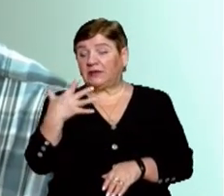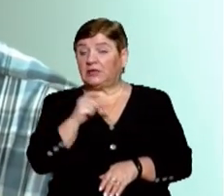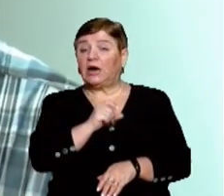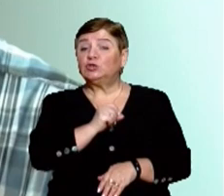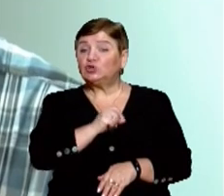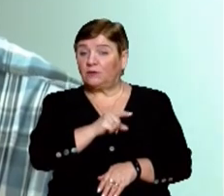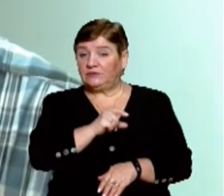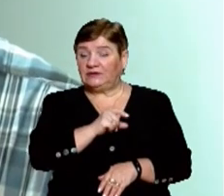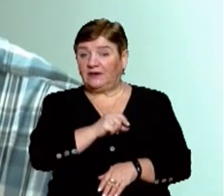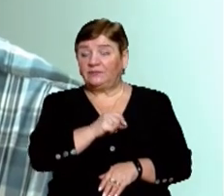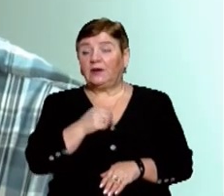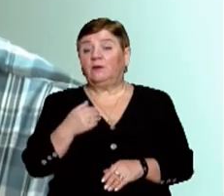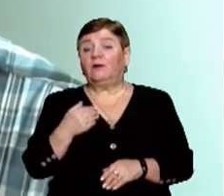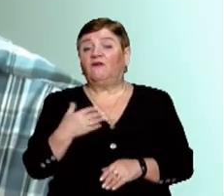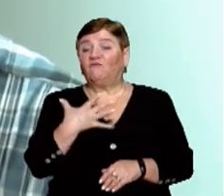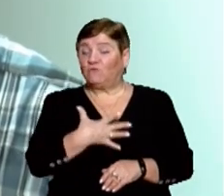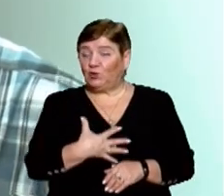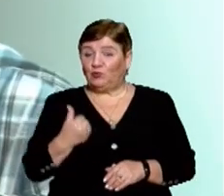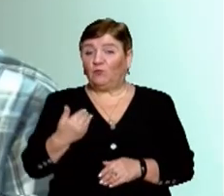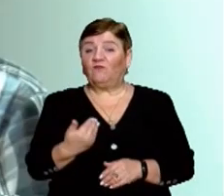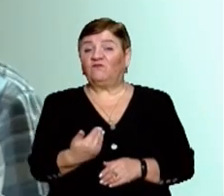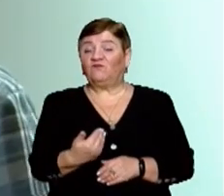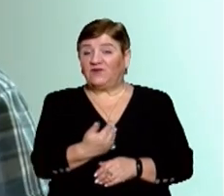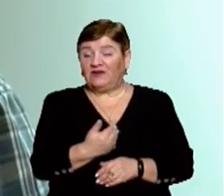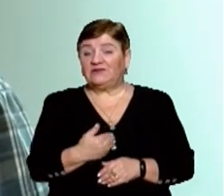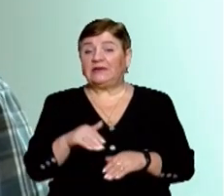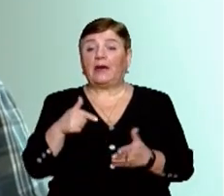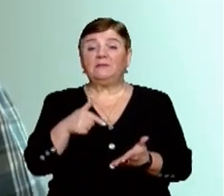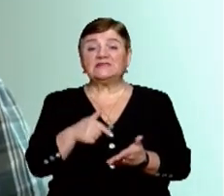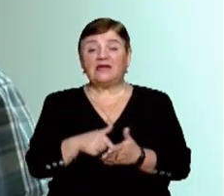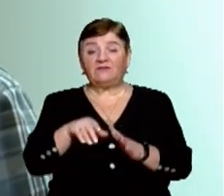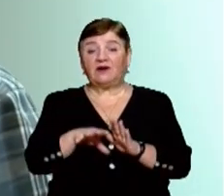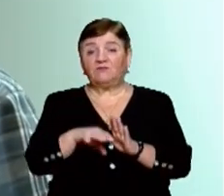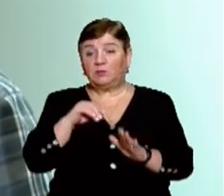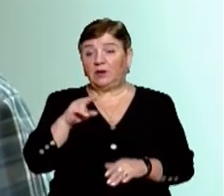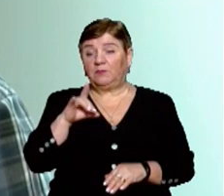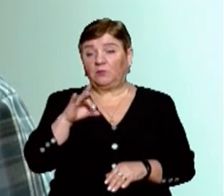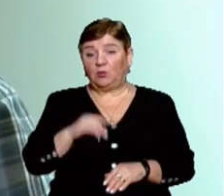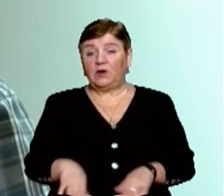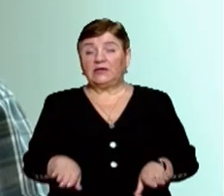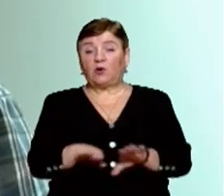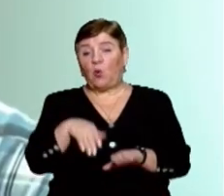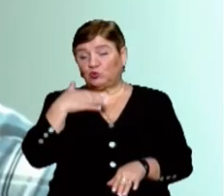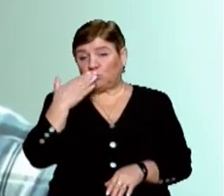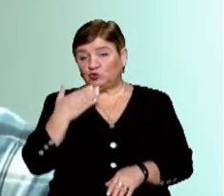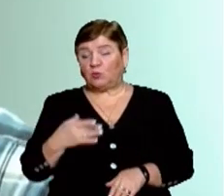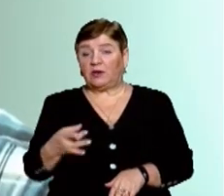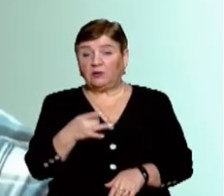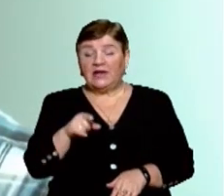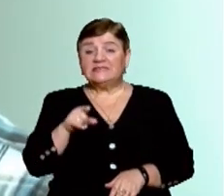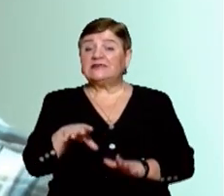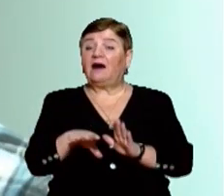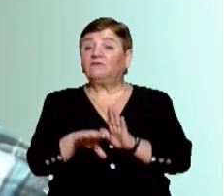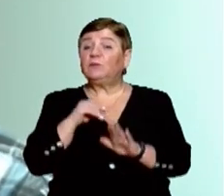волі виявити на місцевих виборах при виборах Ужгородської влади. Ця виборча